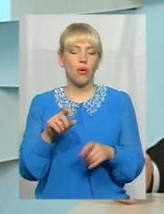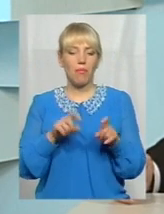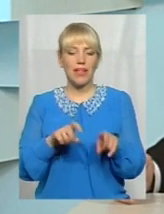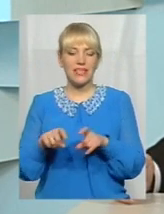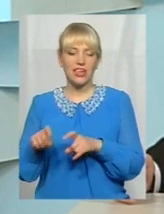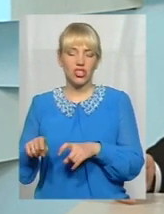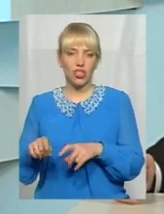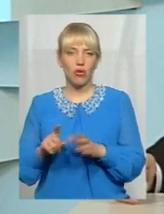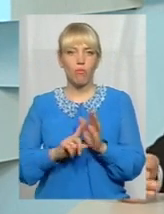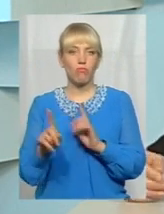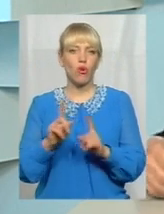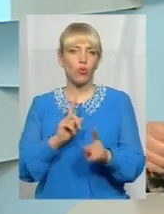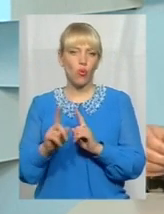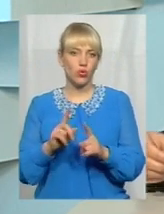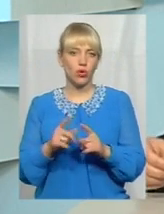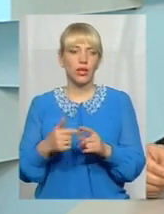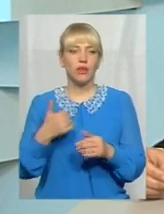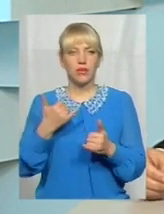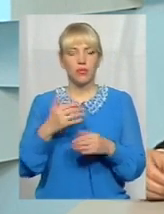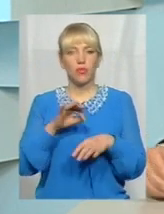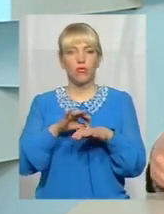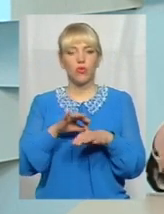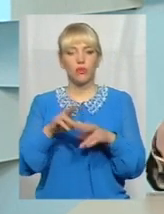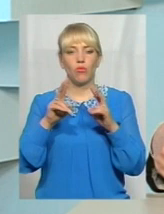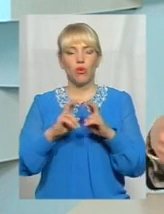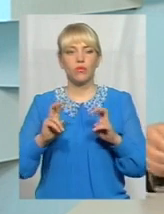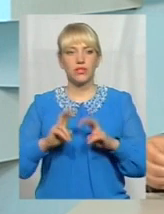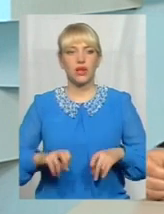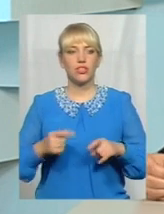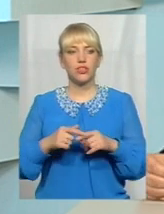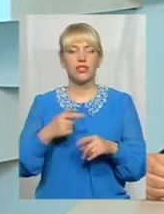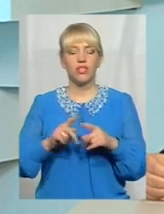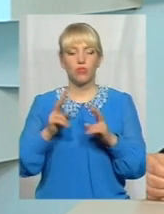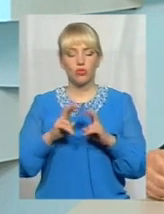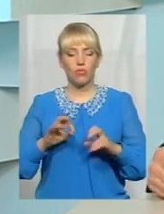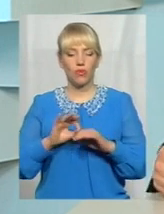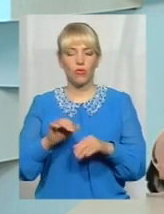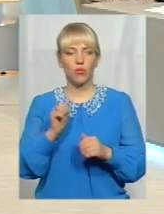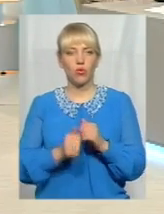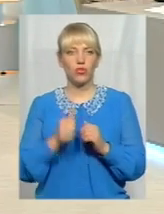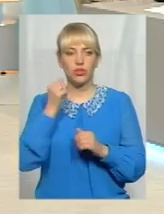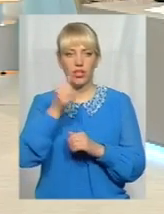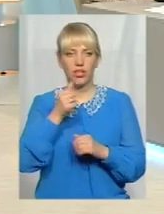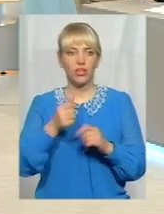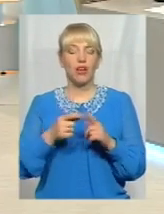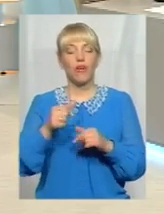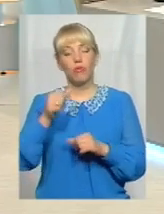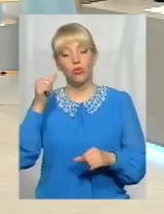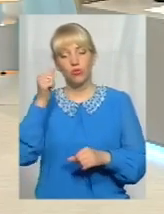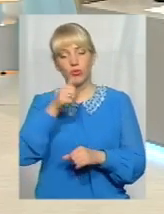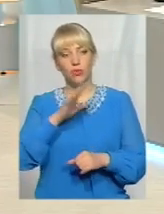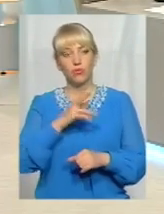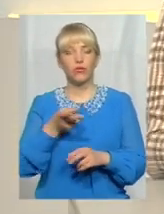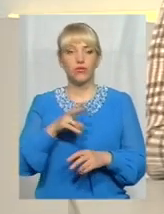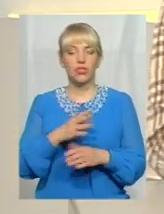проводимо обстеження. Ми, до речі, обстеження пасажиропотоку проводимо кожний рік. В минулому році навіть двічі проводимо. А є от